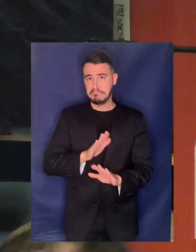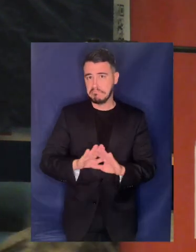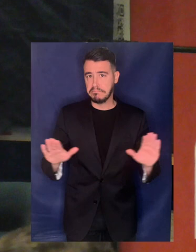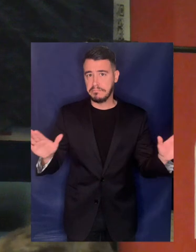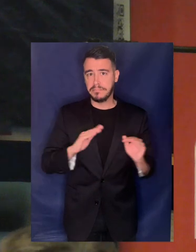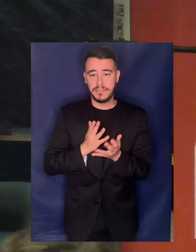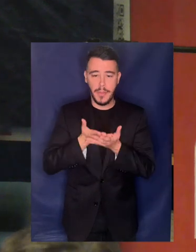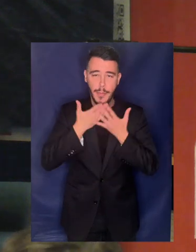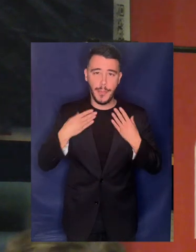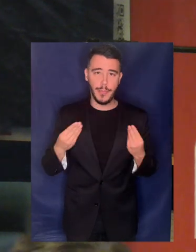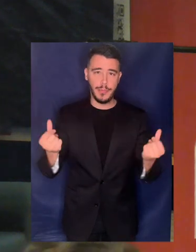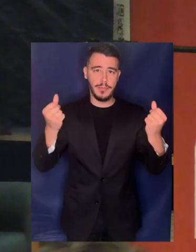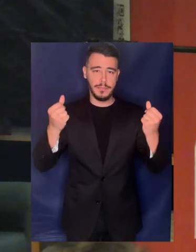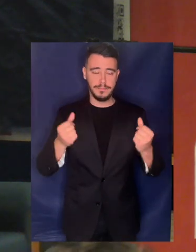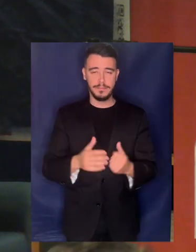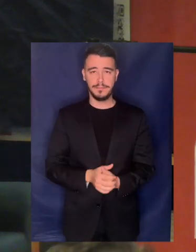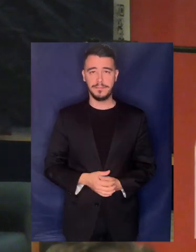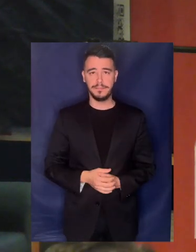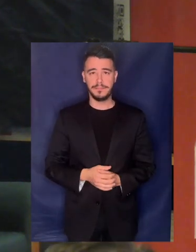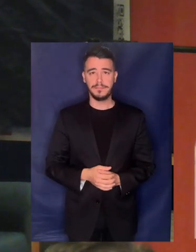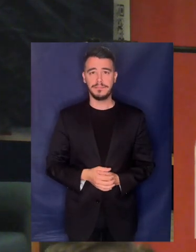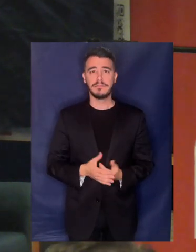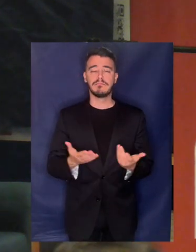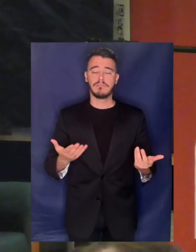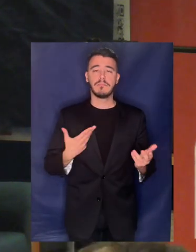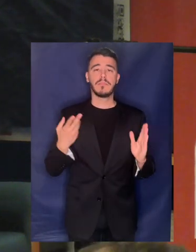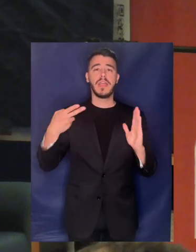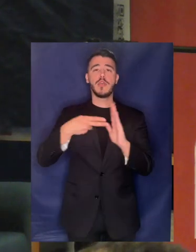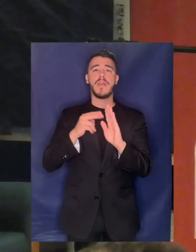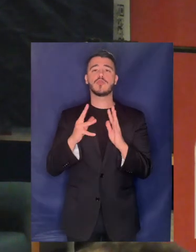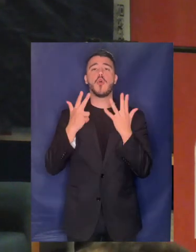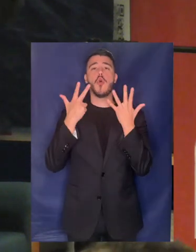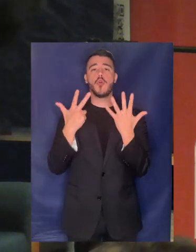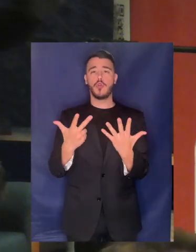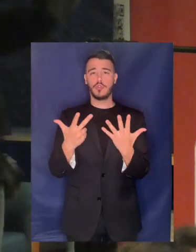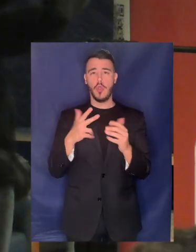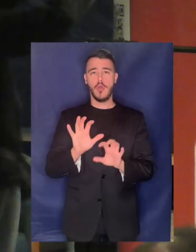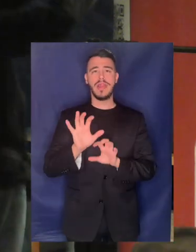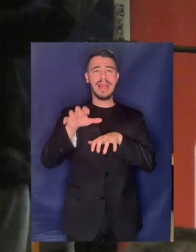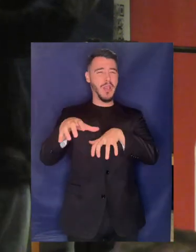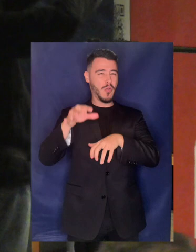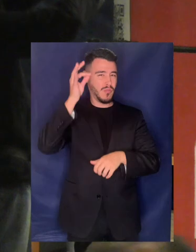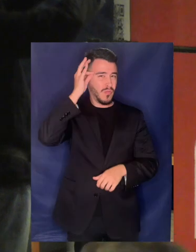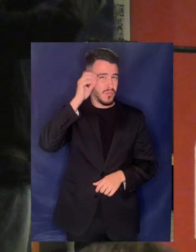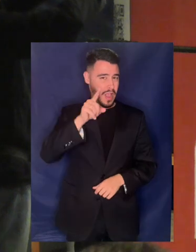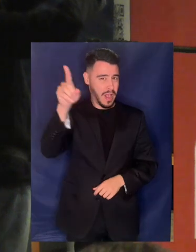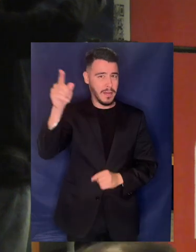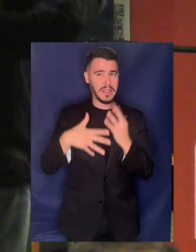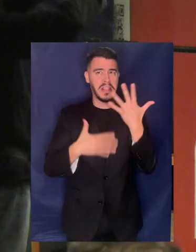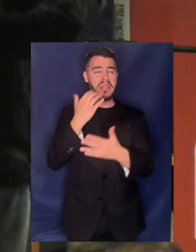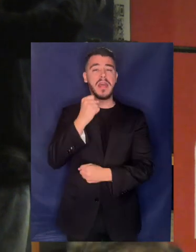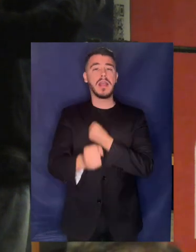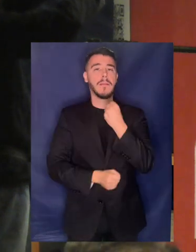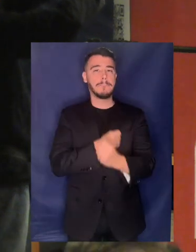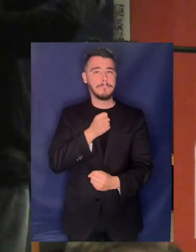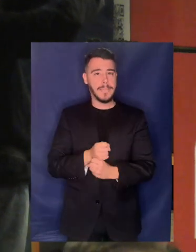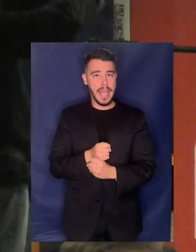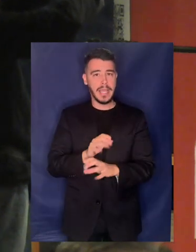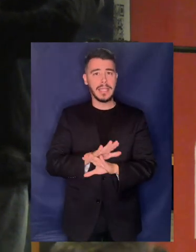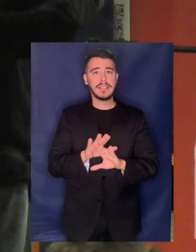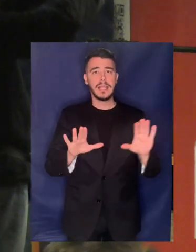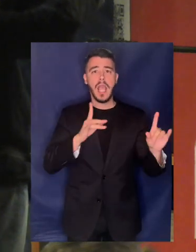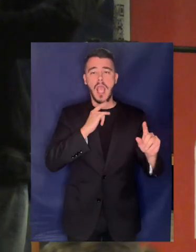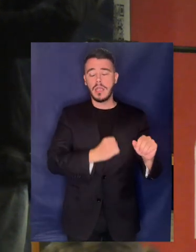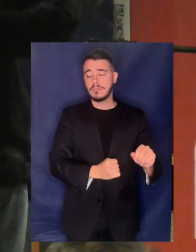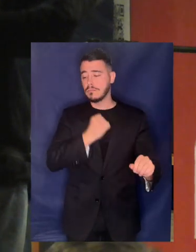παρέμειναν αέρας Και αυτοί το 2008 σχεδόν μετά από 15 χρόνια μπήκαν σε μια διαδικασία